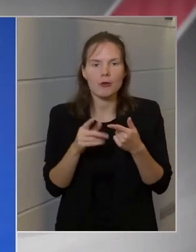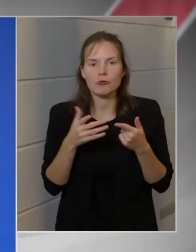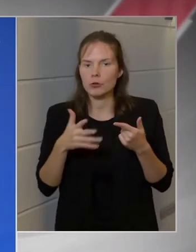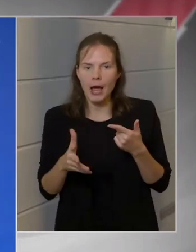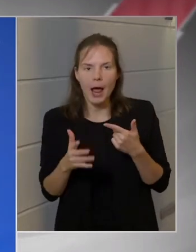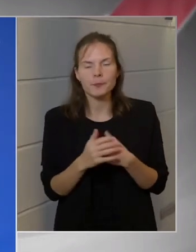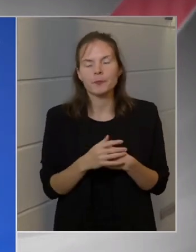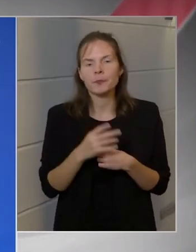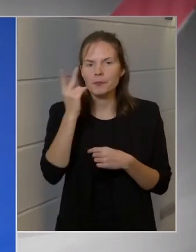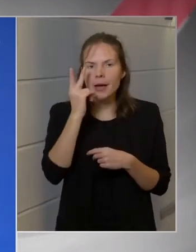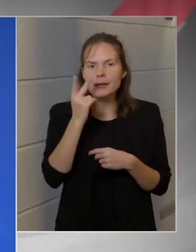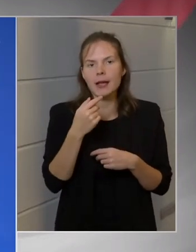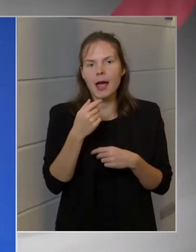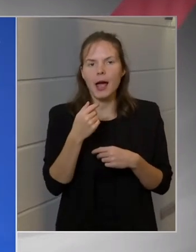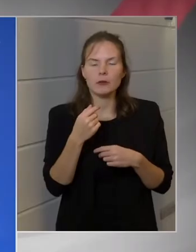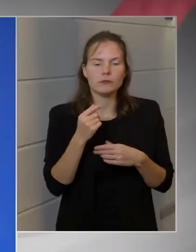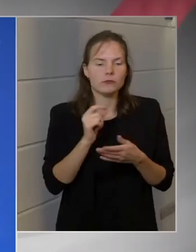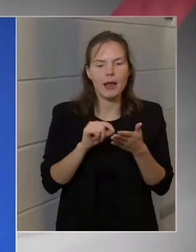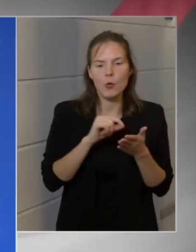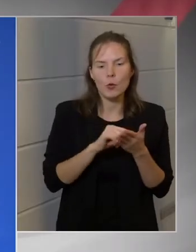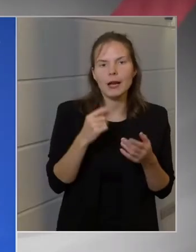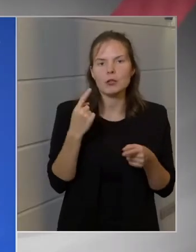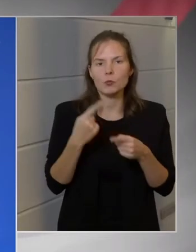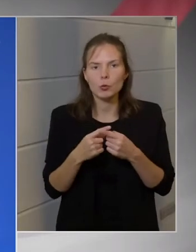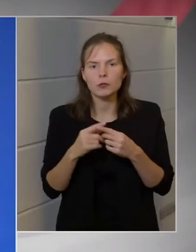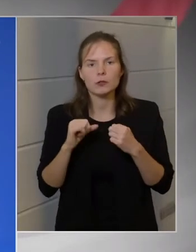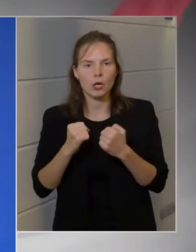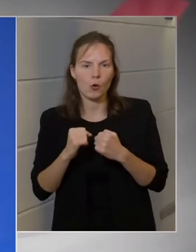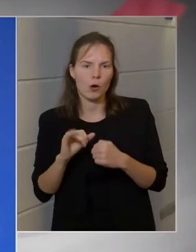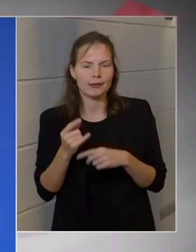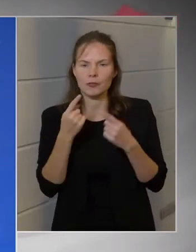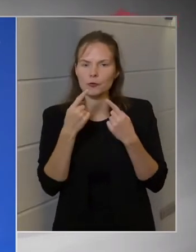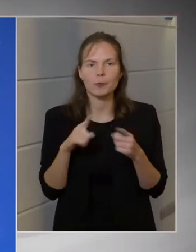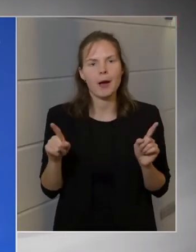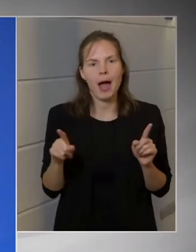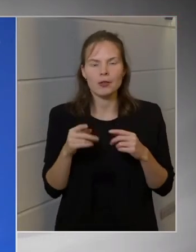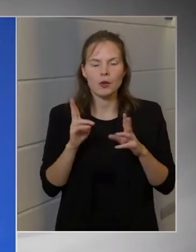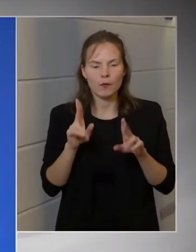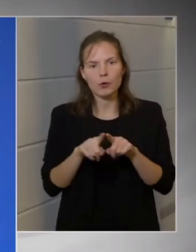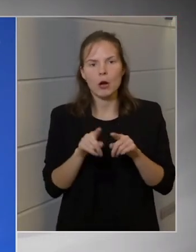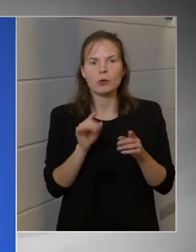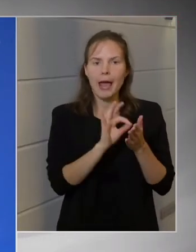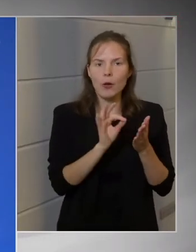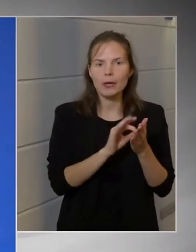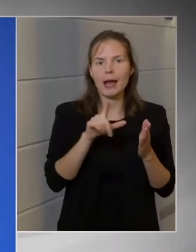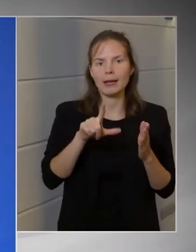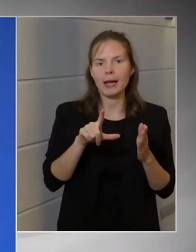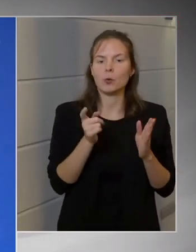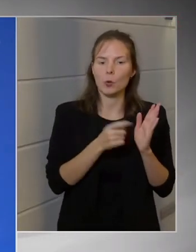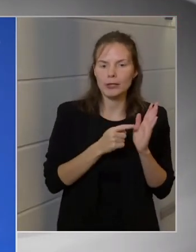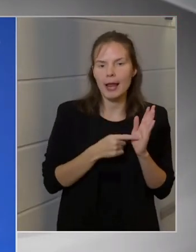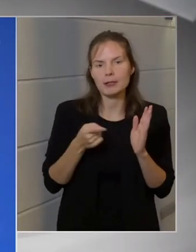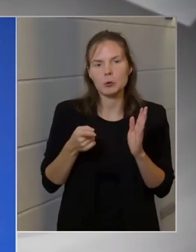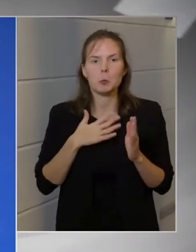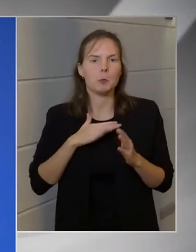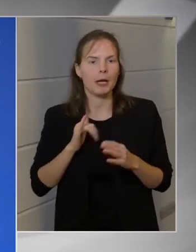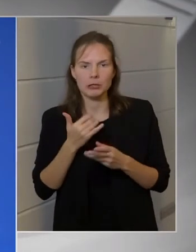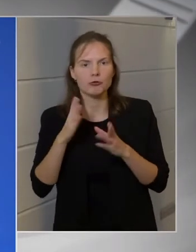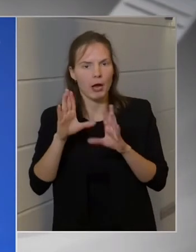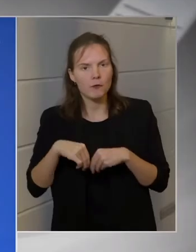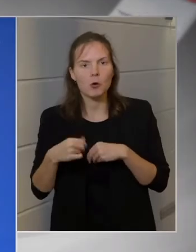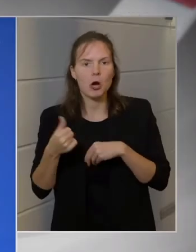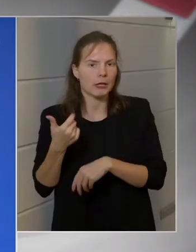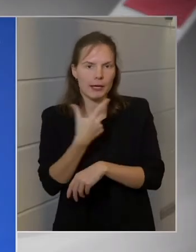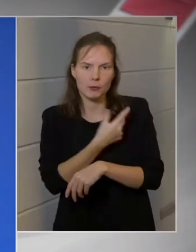a gyakorlat, meg az előírások is eltérőek, mert nagyon sok helyen előírják a két oltást, de elfogadják az egyet is. De mindenkinek egyéni tapasztalata van, és